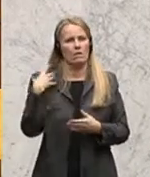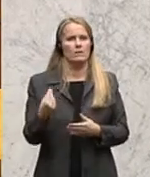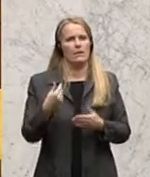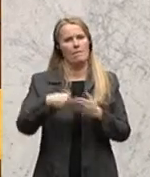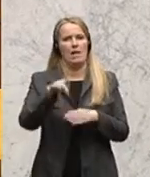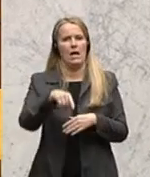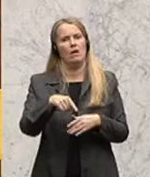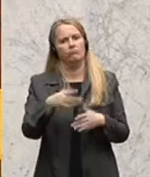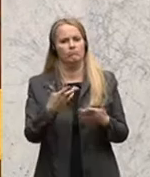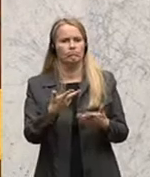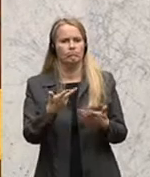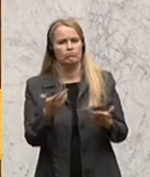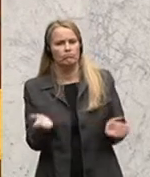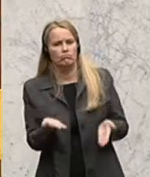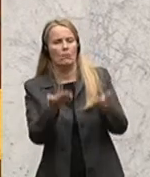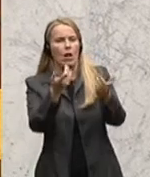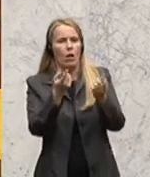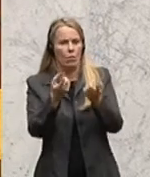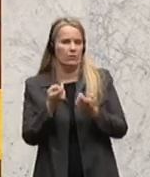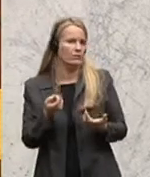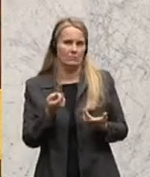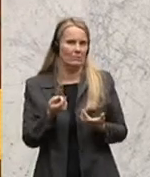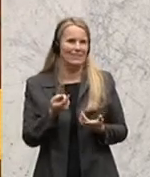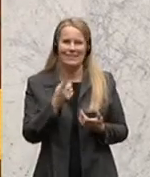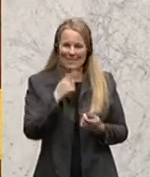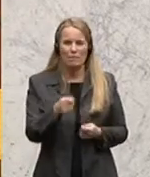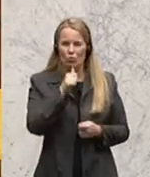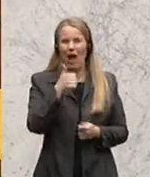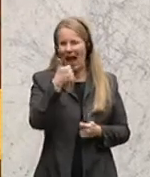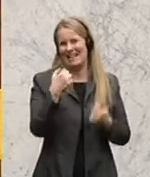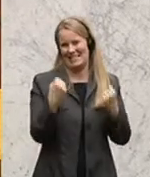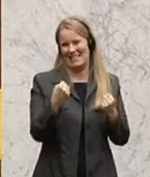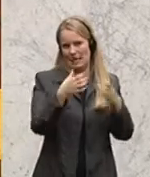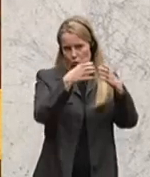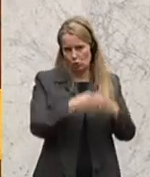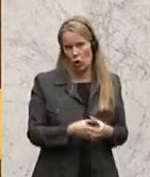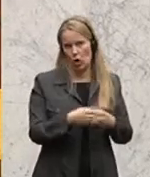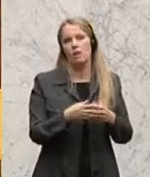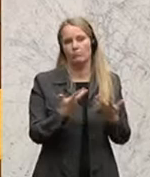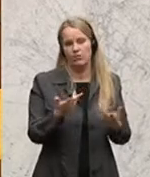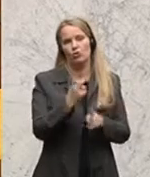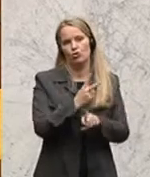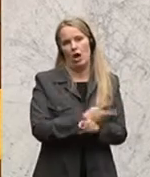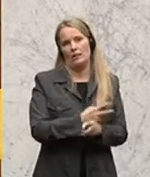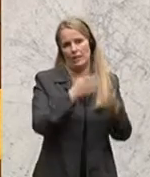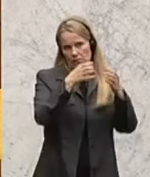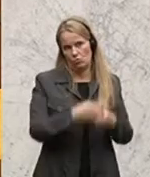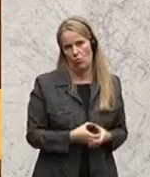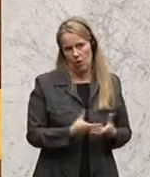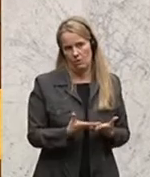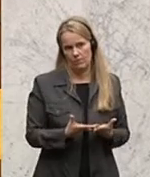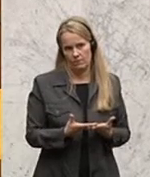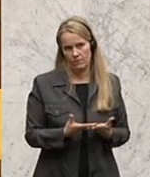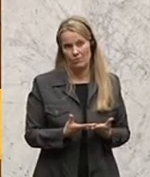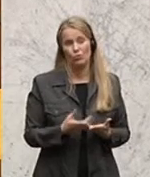attraktiv zu machen, weil ganz einfach es nur eine sichere Säule gibt im Pensionssystem und es ist die staatliche Säule. Und zum